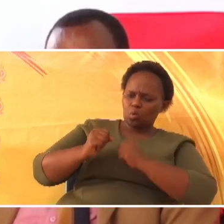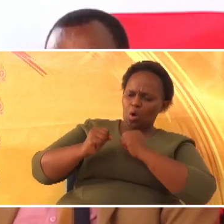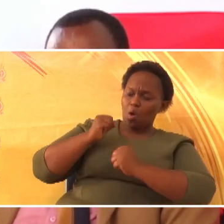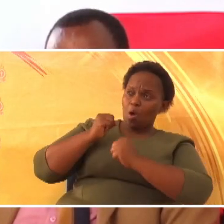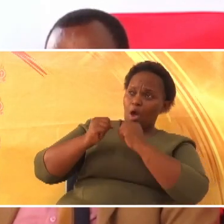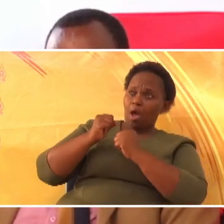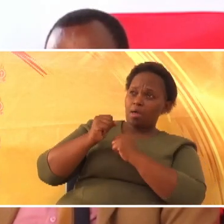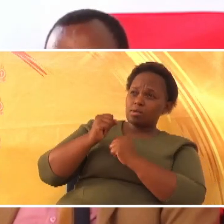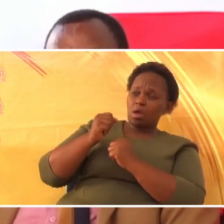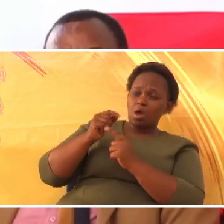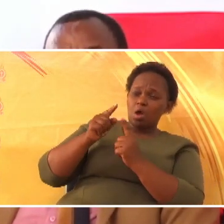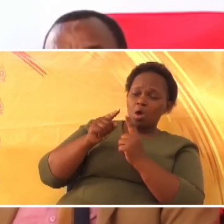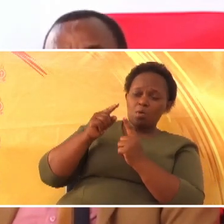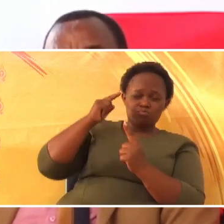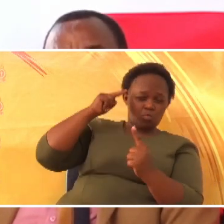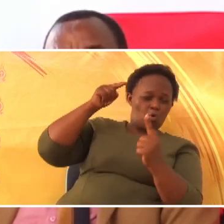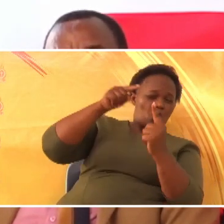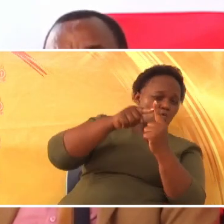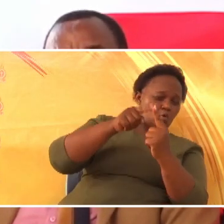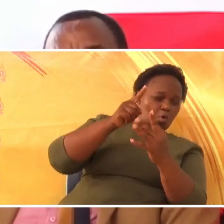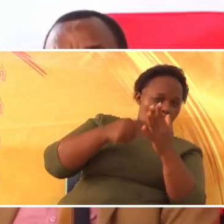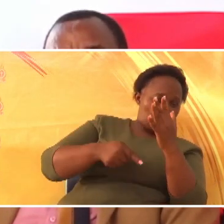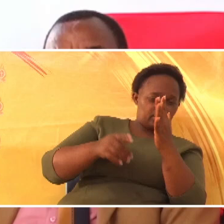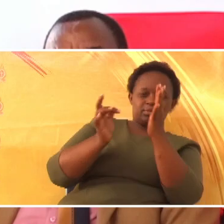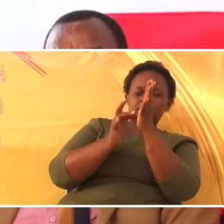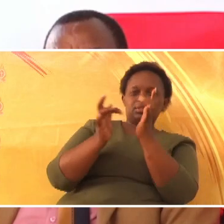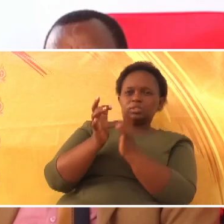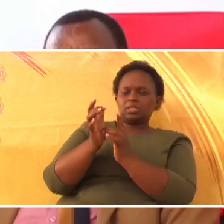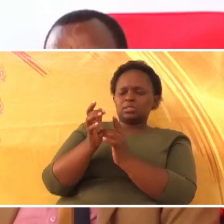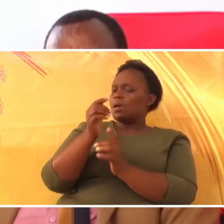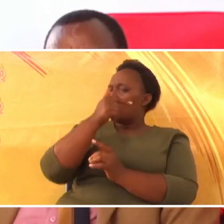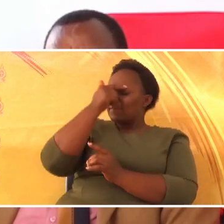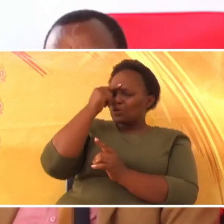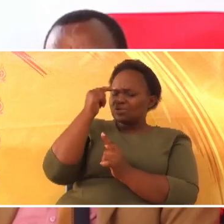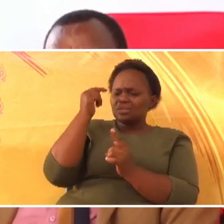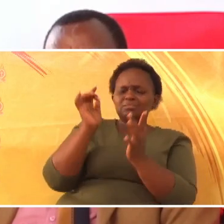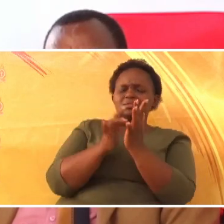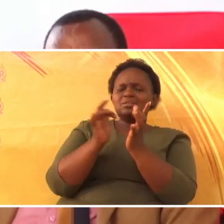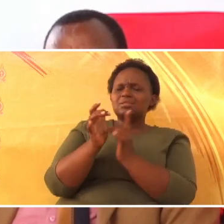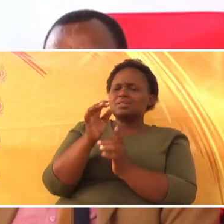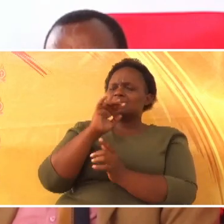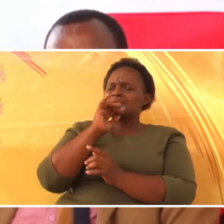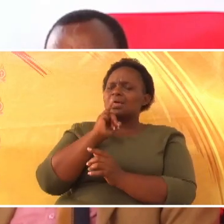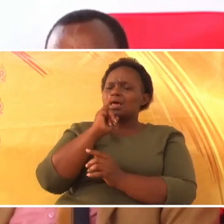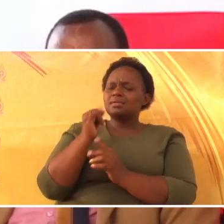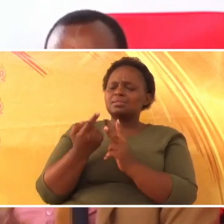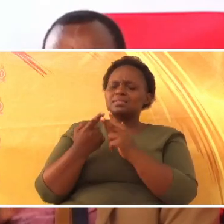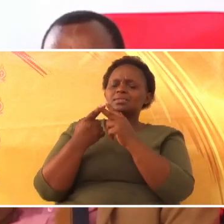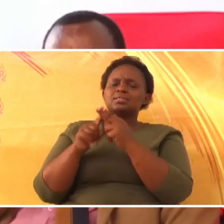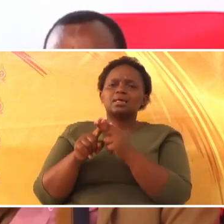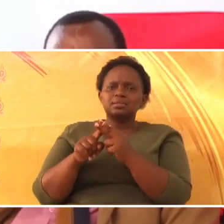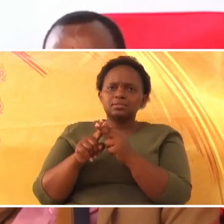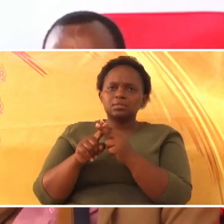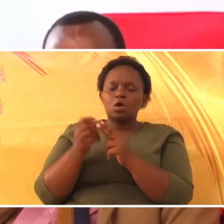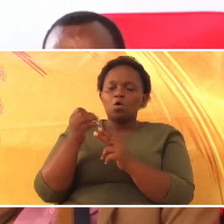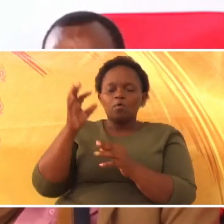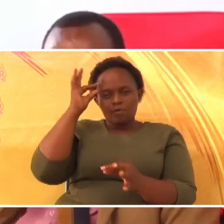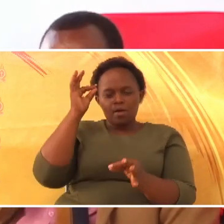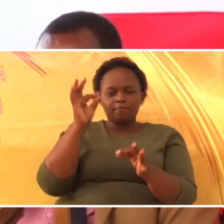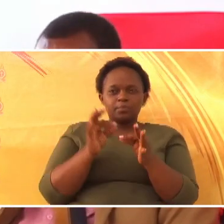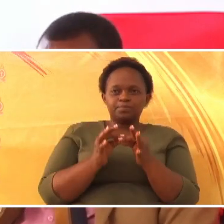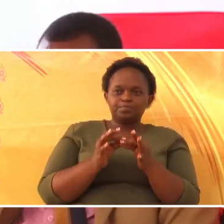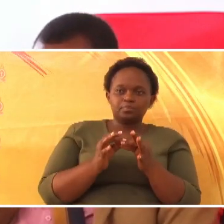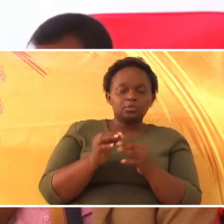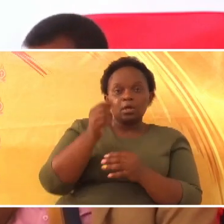huyude ni yesu. Kwa sababu ye ndiye muanzilishi wa imani yetu. Ambae, kwa